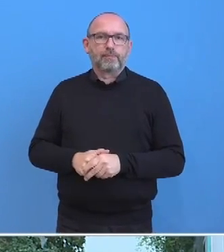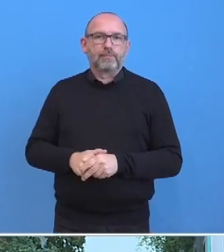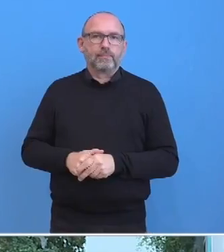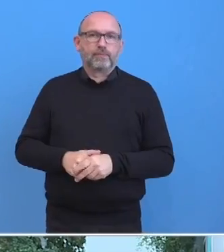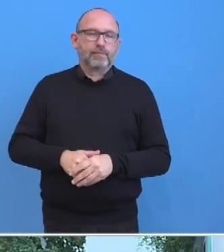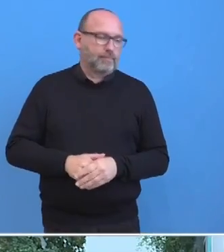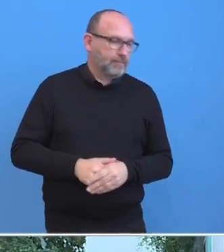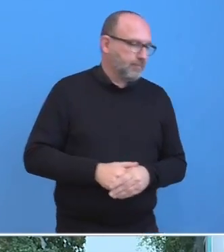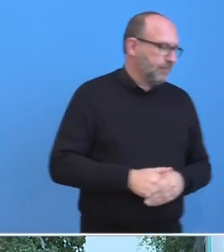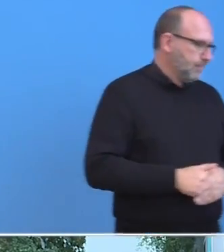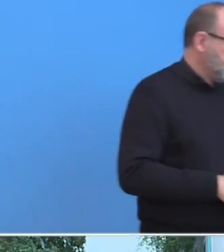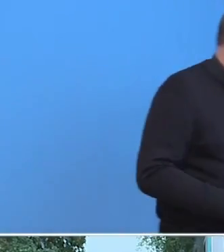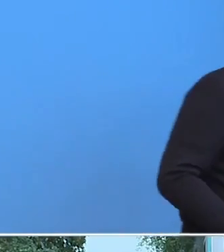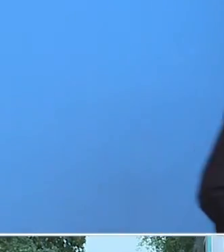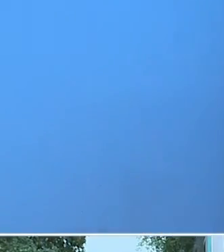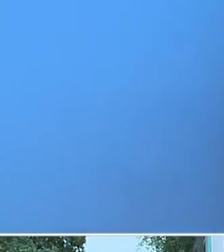Dann Frau Kollegin, bitte.